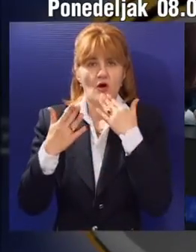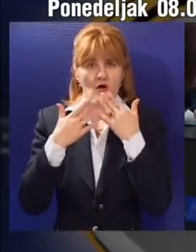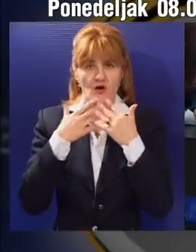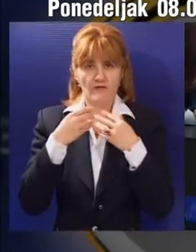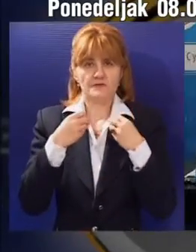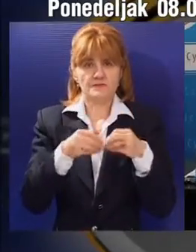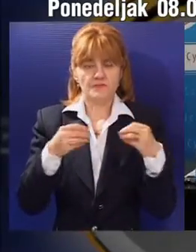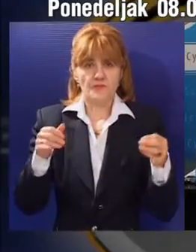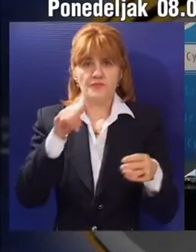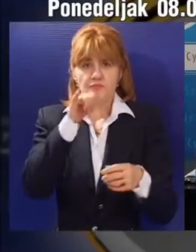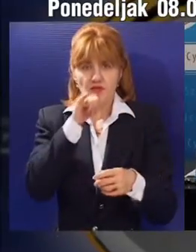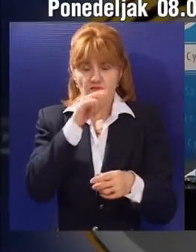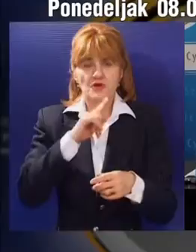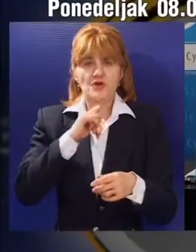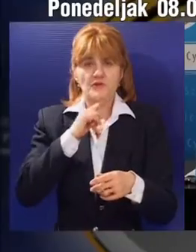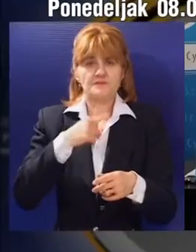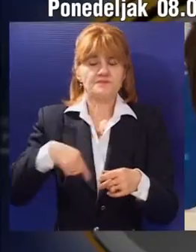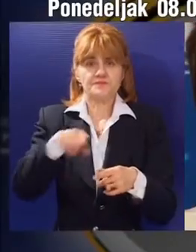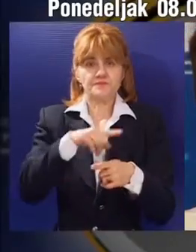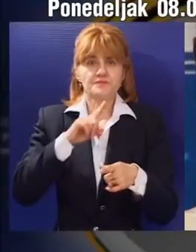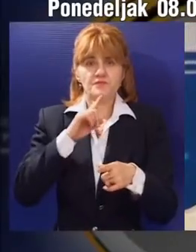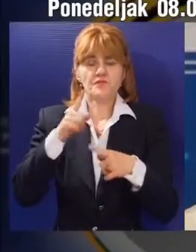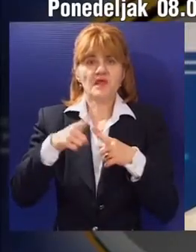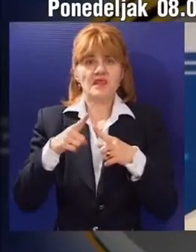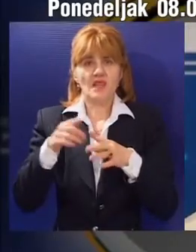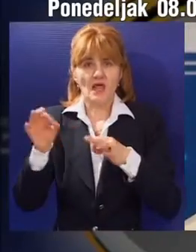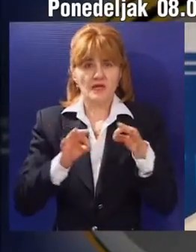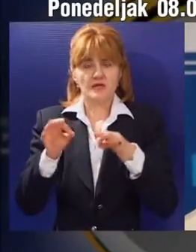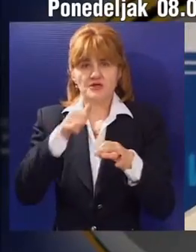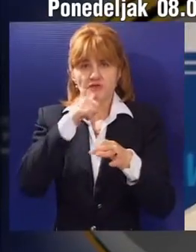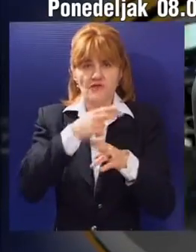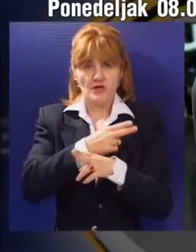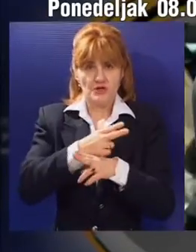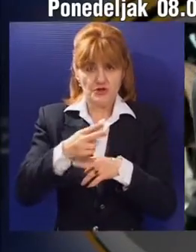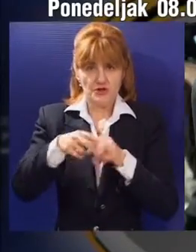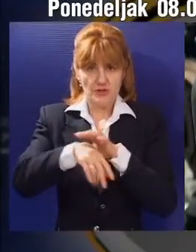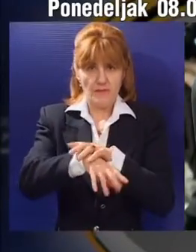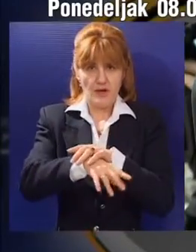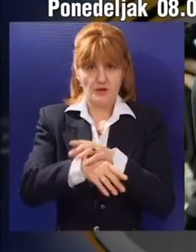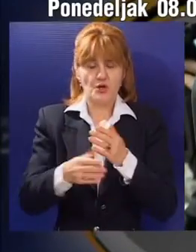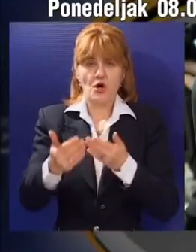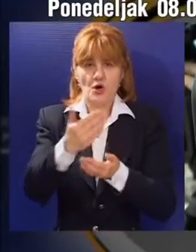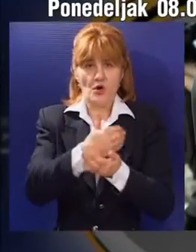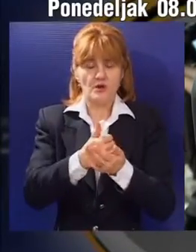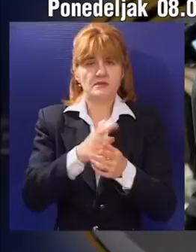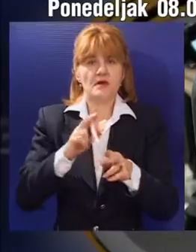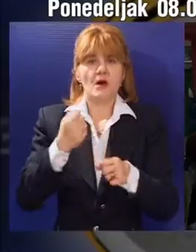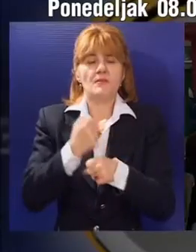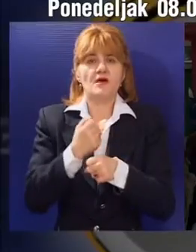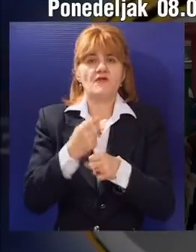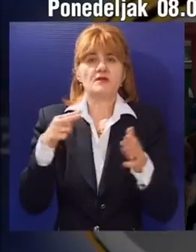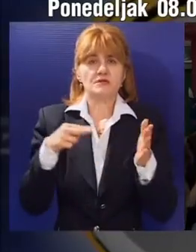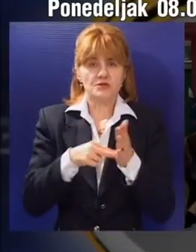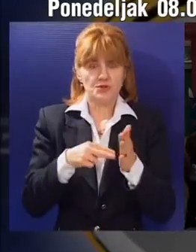rečeno je i da će vodovod bio gaz koji nastaje tehničko-tehnološkom metodom iz mulja na prečistaču koristiti za proizvodnju struje.